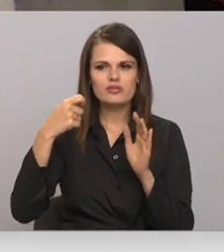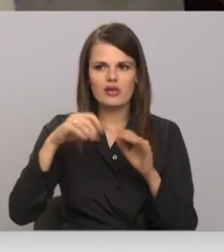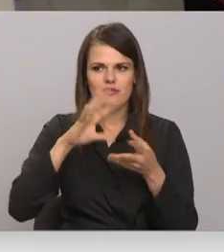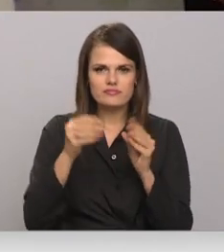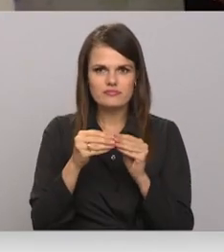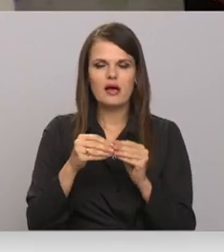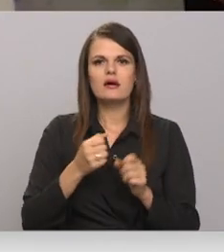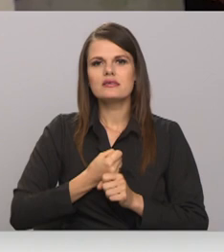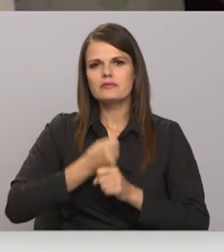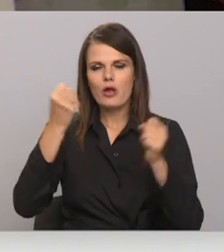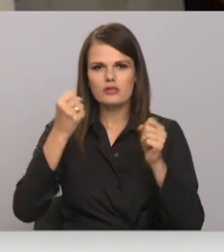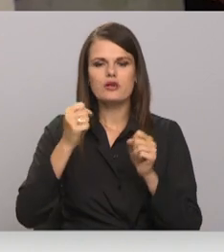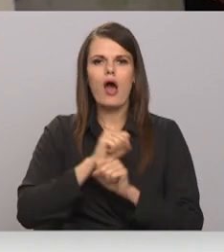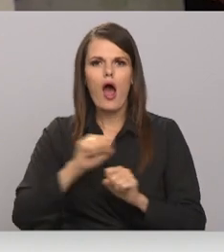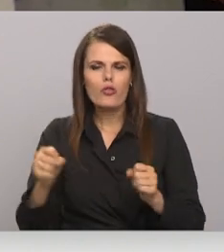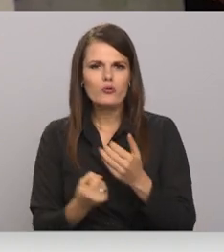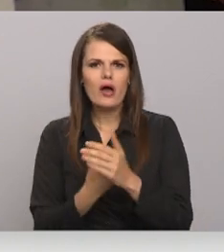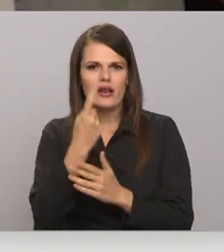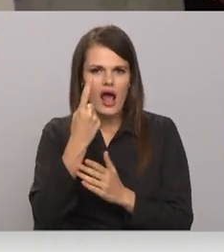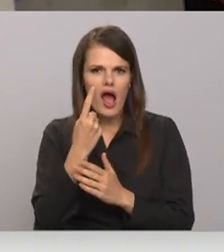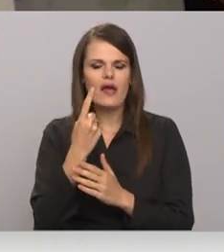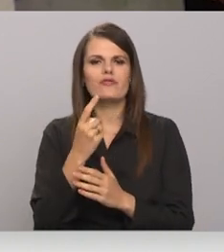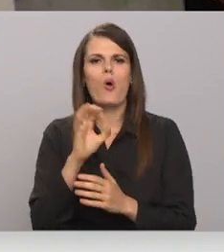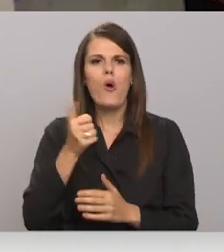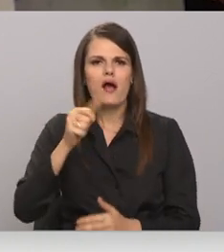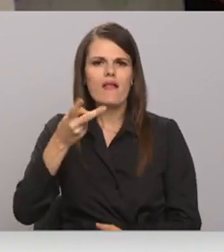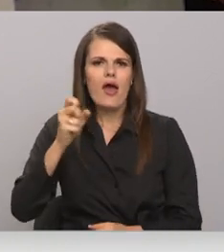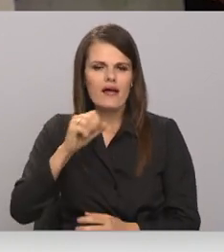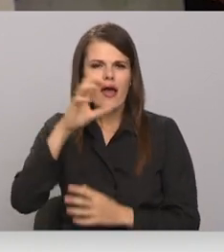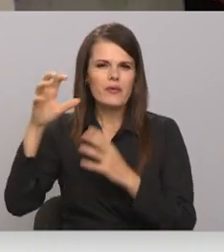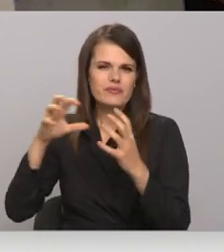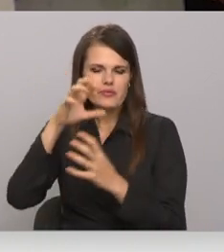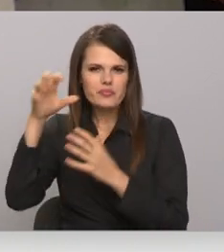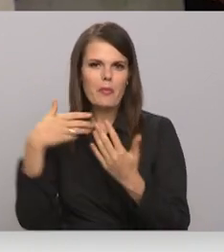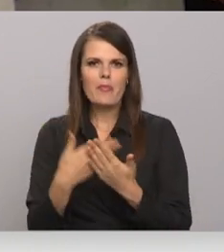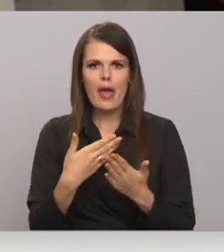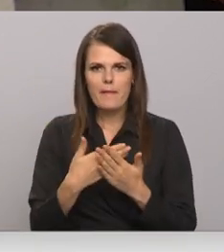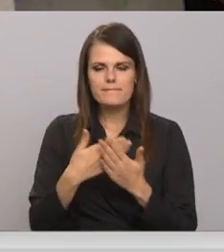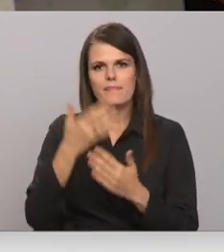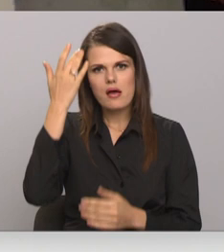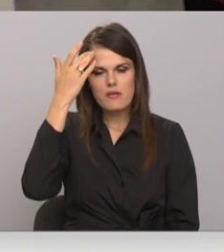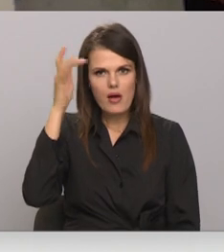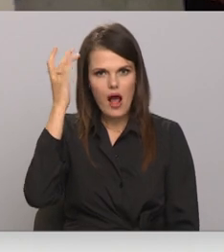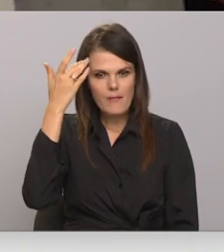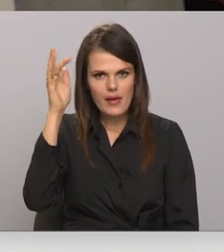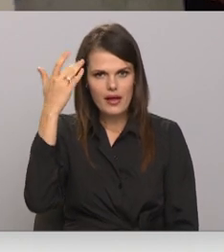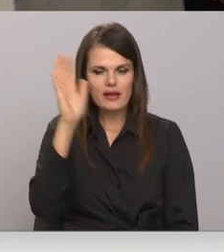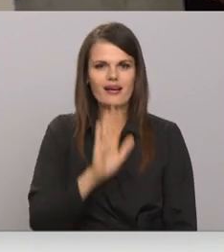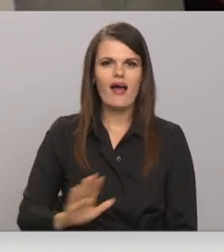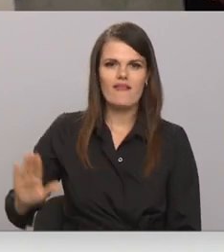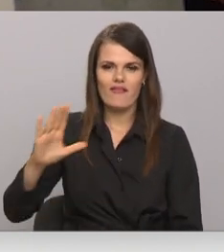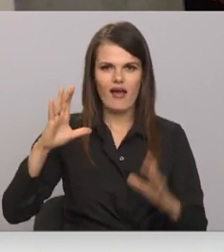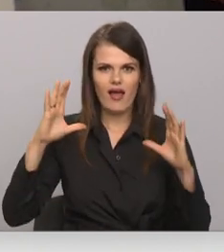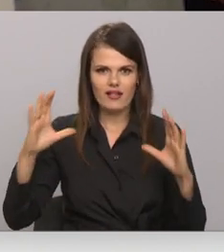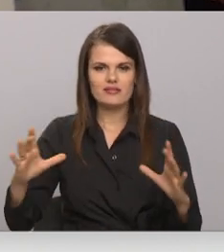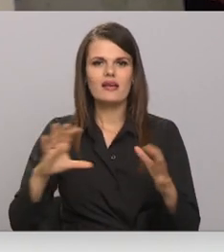atmosfēra rada oglēkļa dieksīda emisijas. Piemēram, Amerikas Savienoties valstis